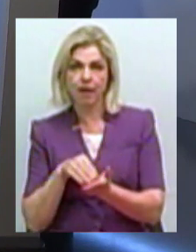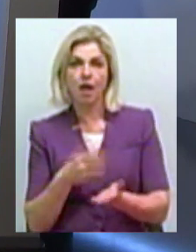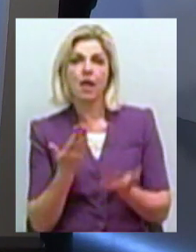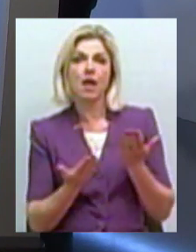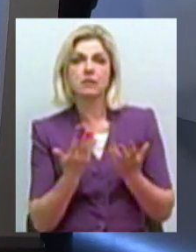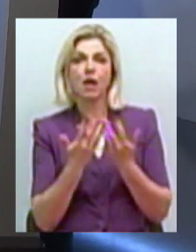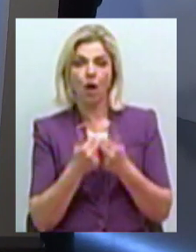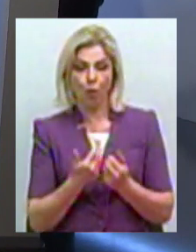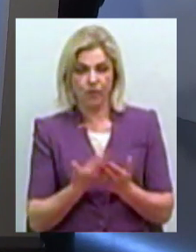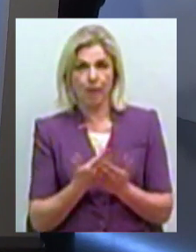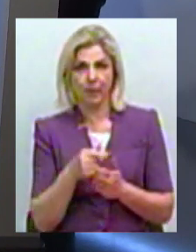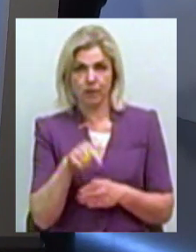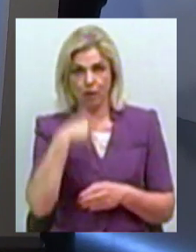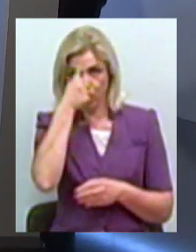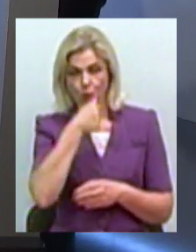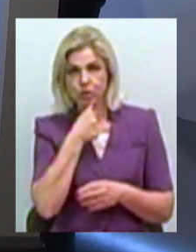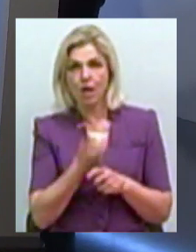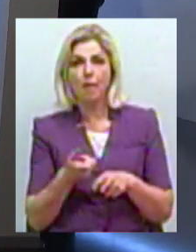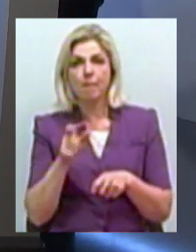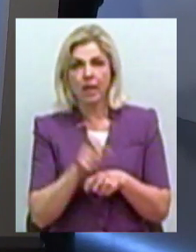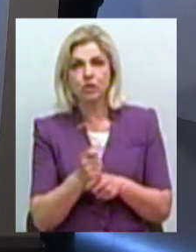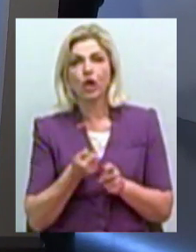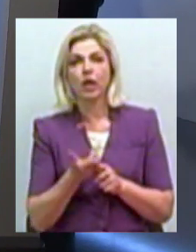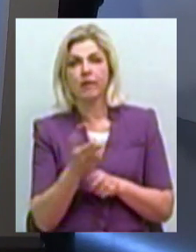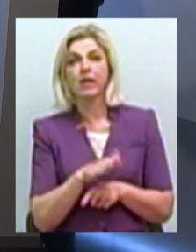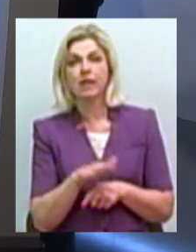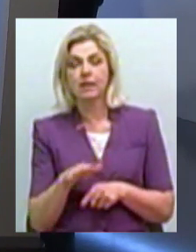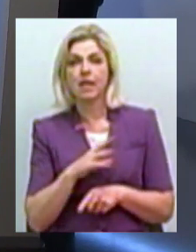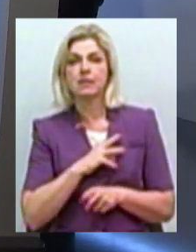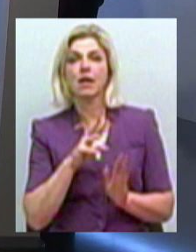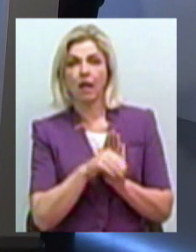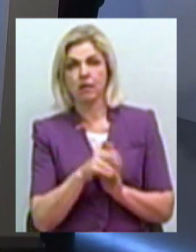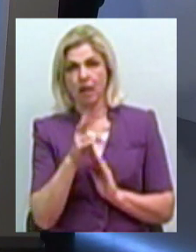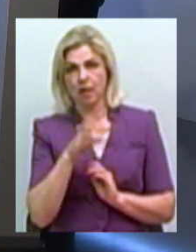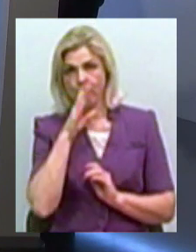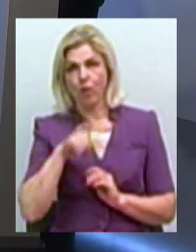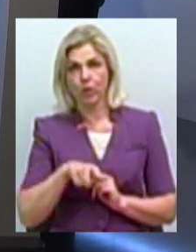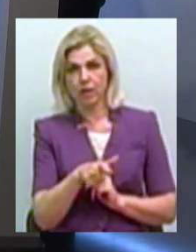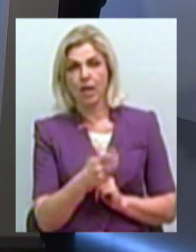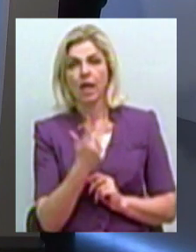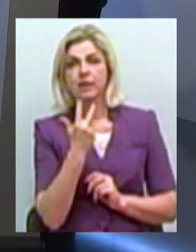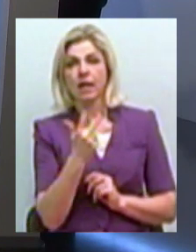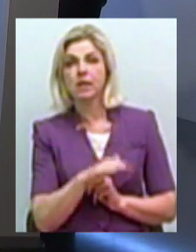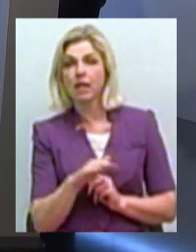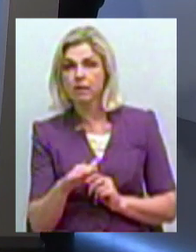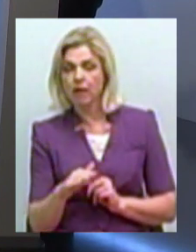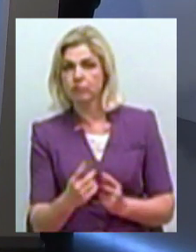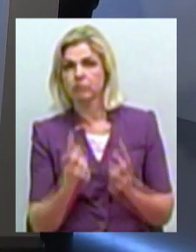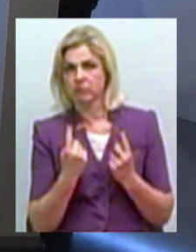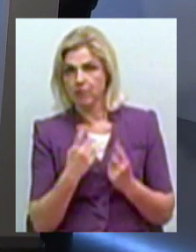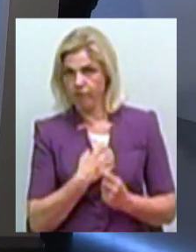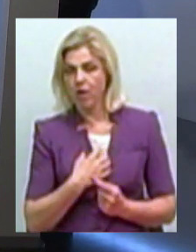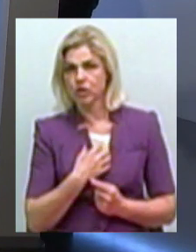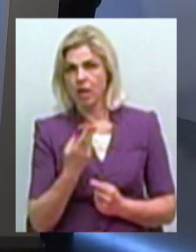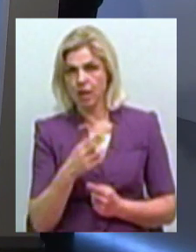наприклад, в цьому році, найбільша кількість саме дітей загинула на воді. Це троє дітей, це вже значна цифра для